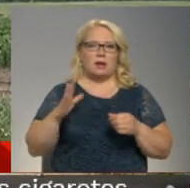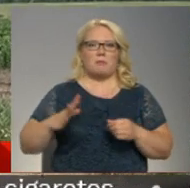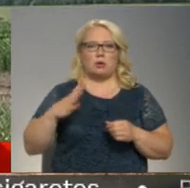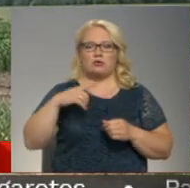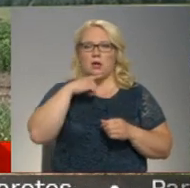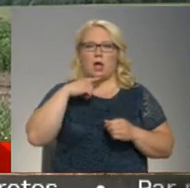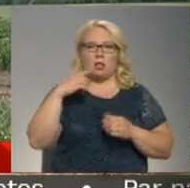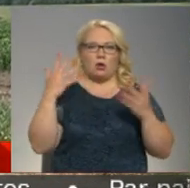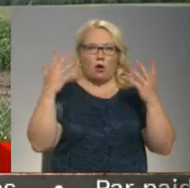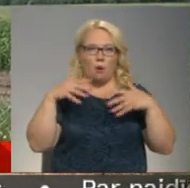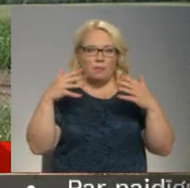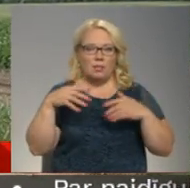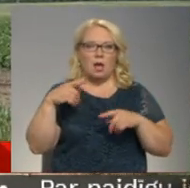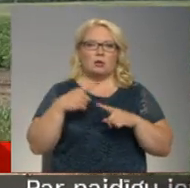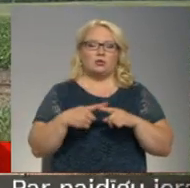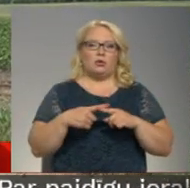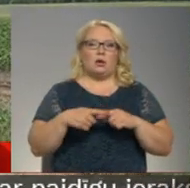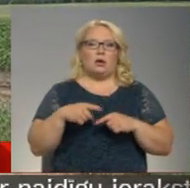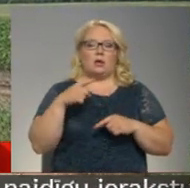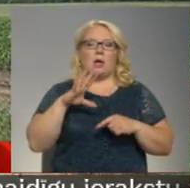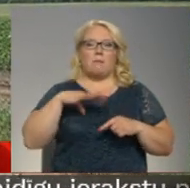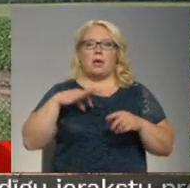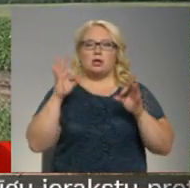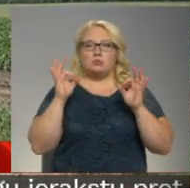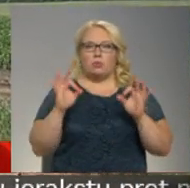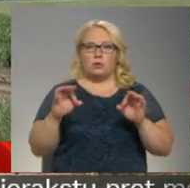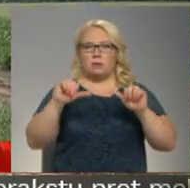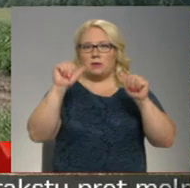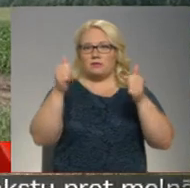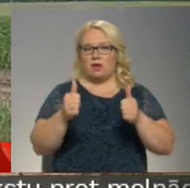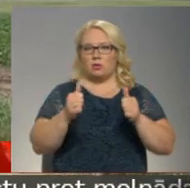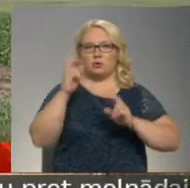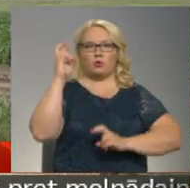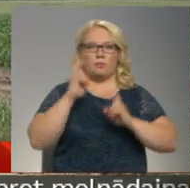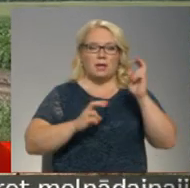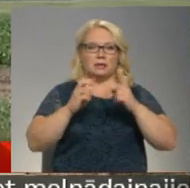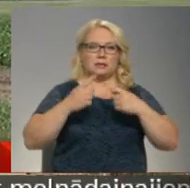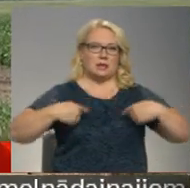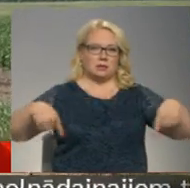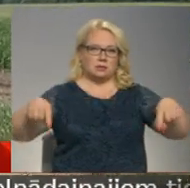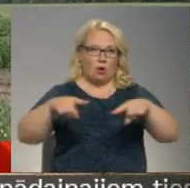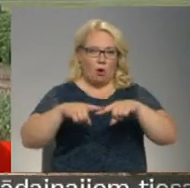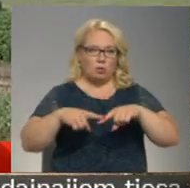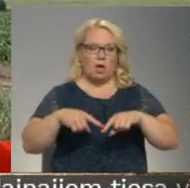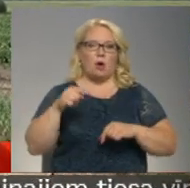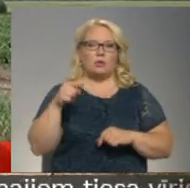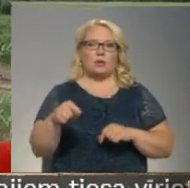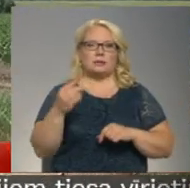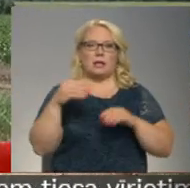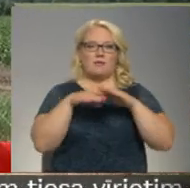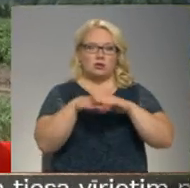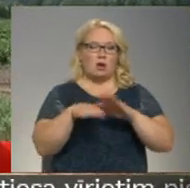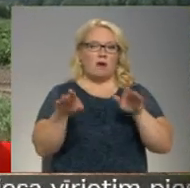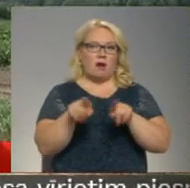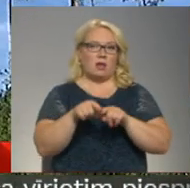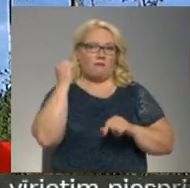kombināts, šī vispār ir jau pēc būtības izveidojusies rūpnieciska zona. Šis investors tikpat